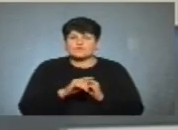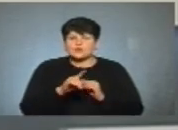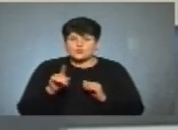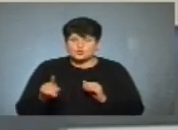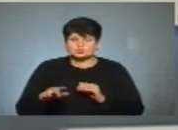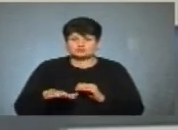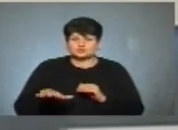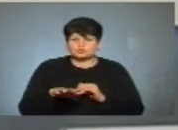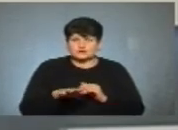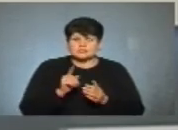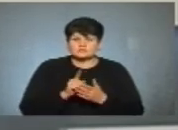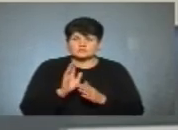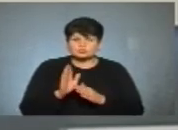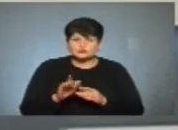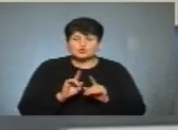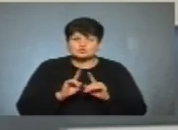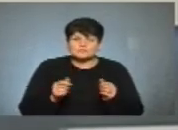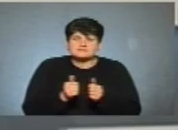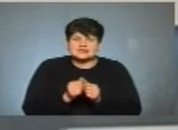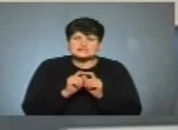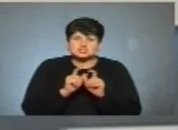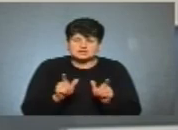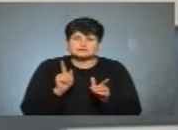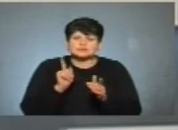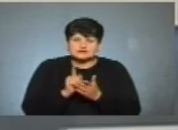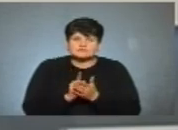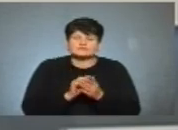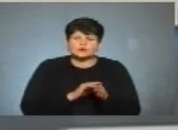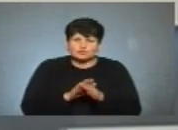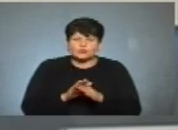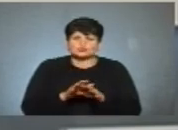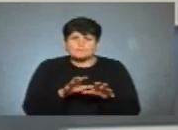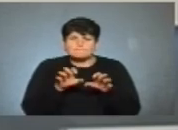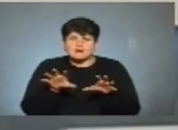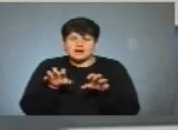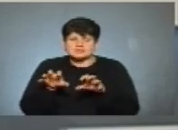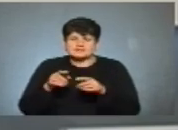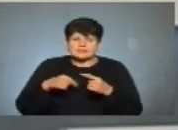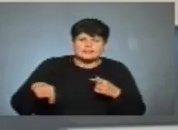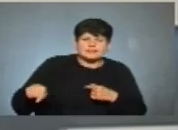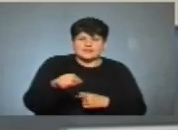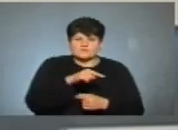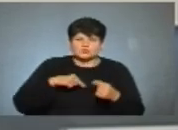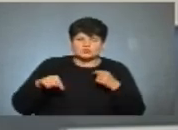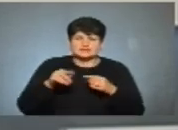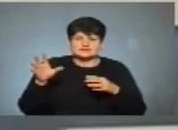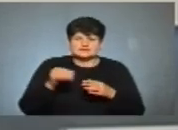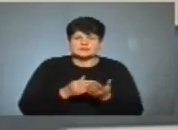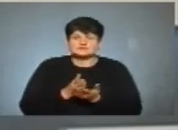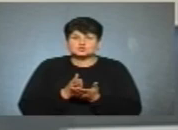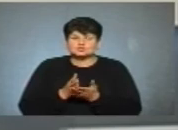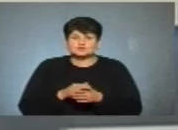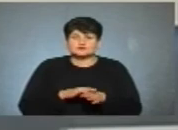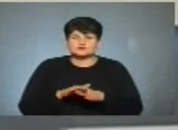дворі, які повинні стояти, особливо біля шкіл, вони виконують функцію магнітів. Тому що навколо них вся інфраструктура